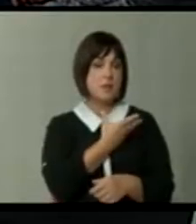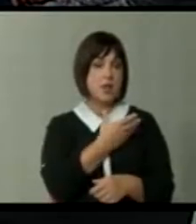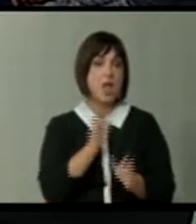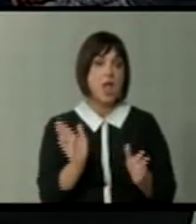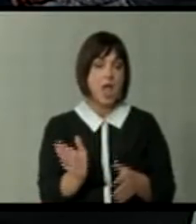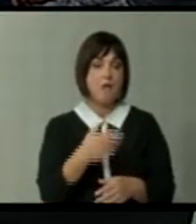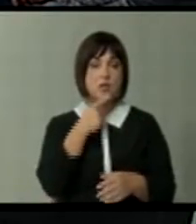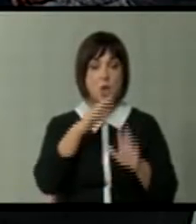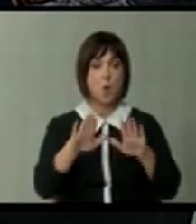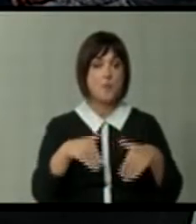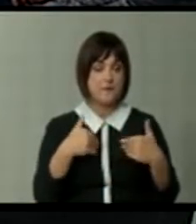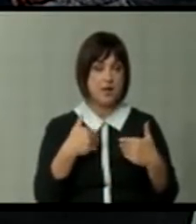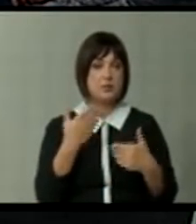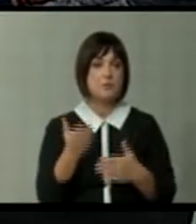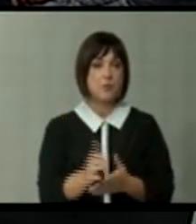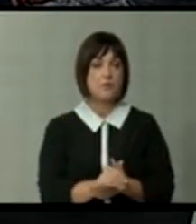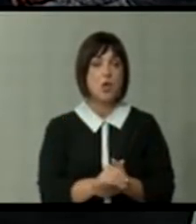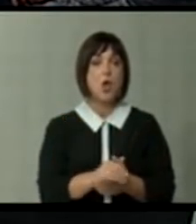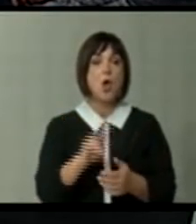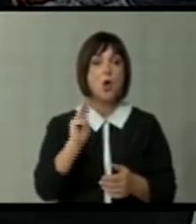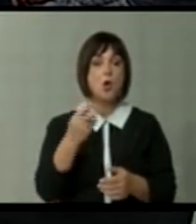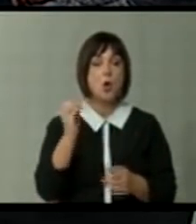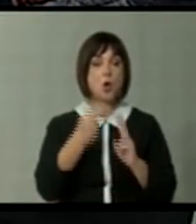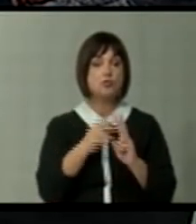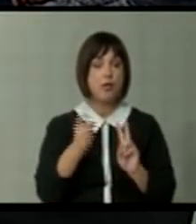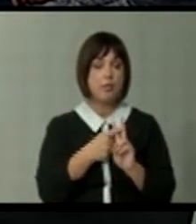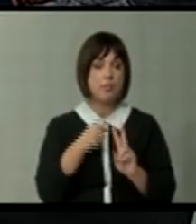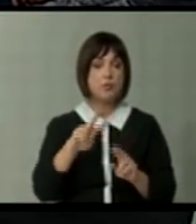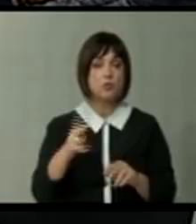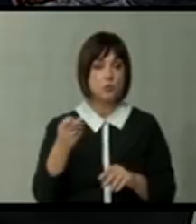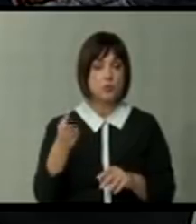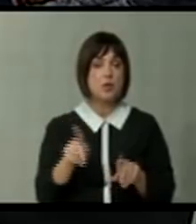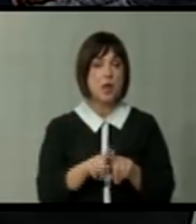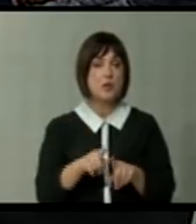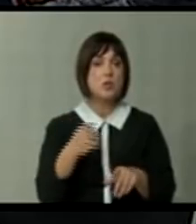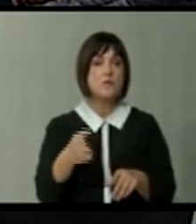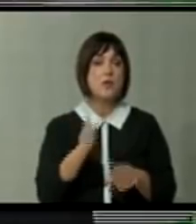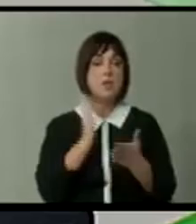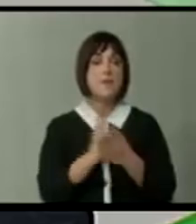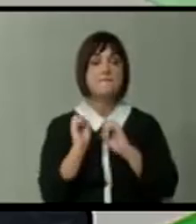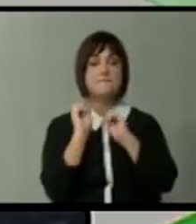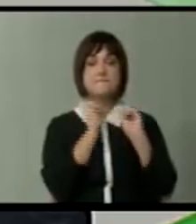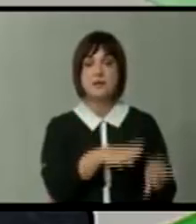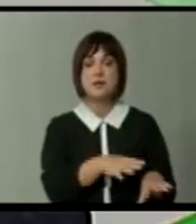Еве да го прихватиме тоа. Коќани такви екземплари ке бидат фрлани